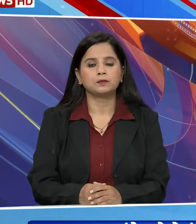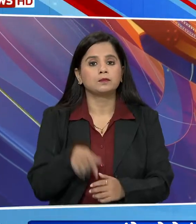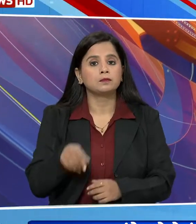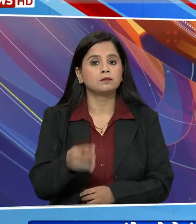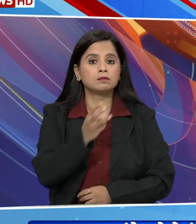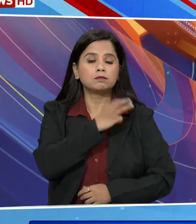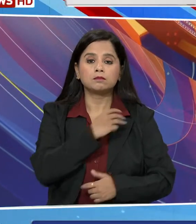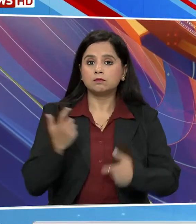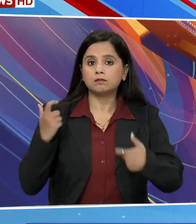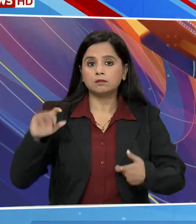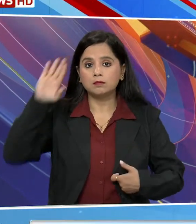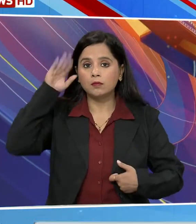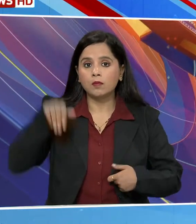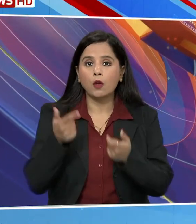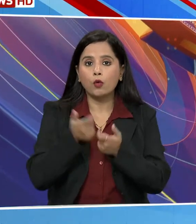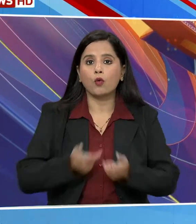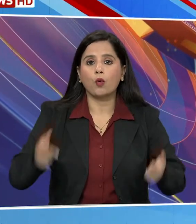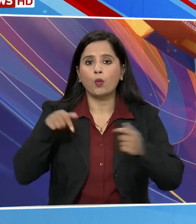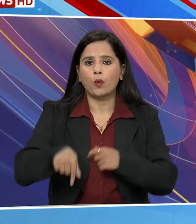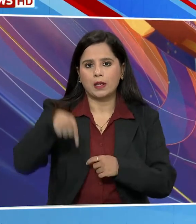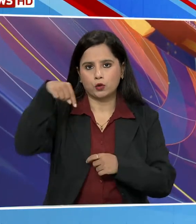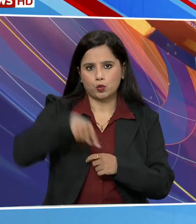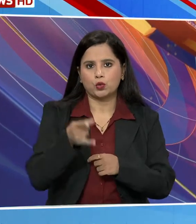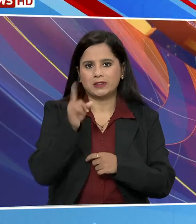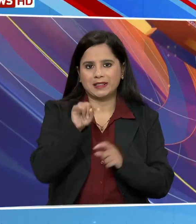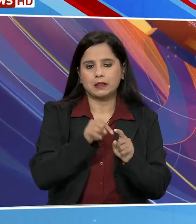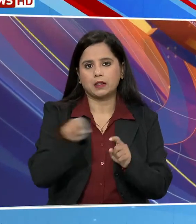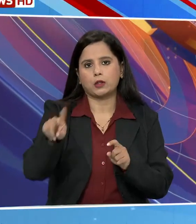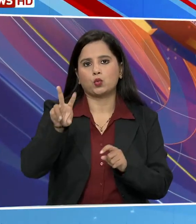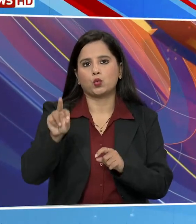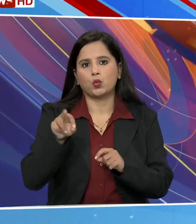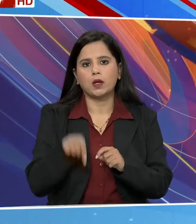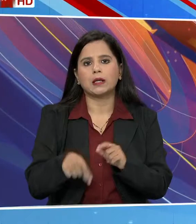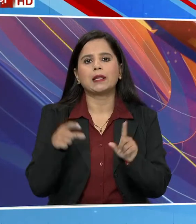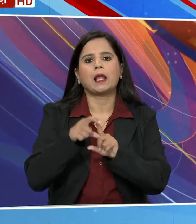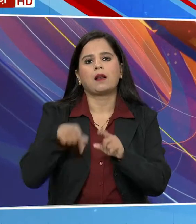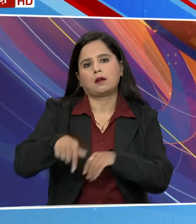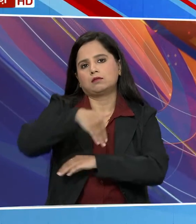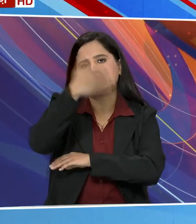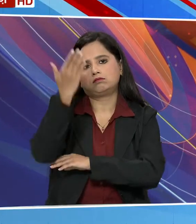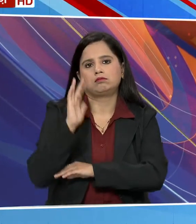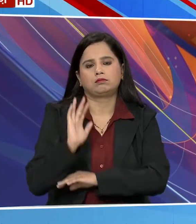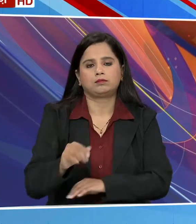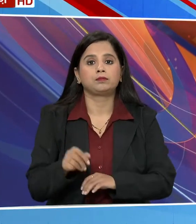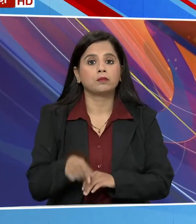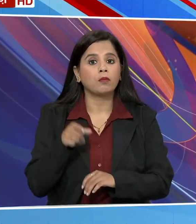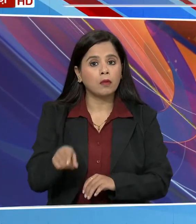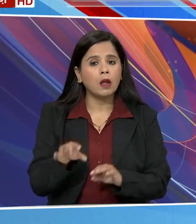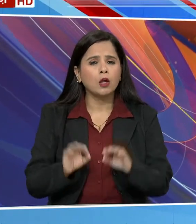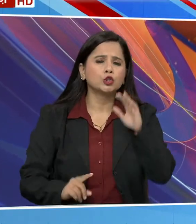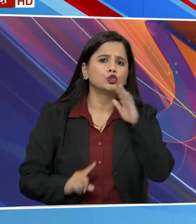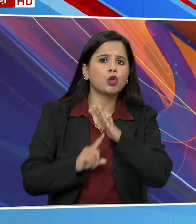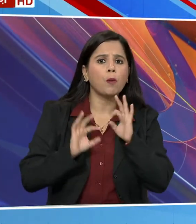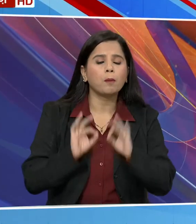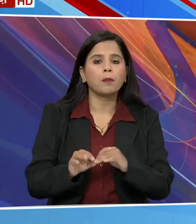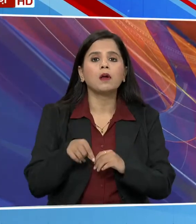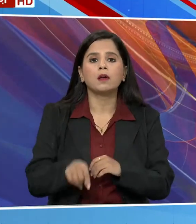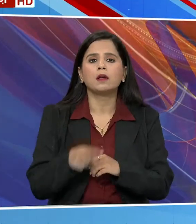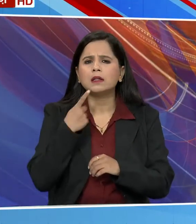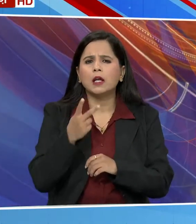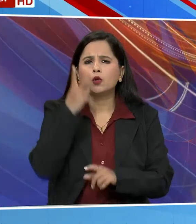सेना कमांडरों का समेलन इस महीने की आज से 20 तारीक तक नई दिल्ली में आयोजित किया जाएगा इस शीश स्तर में द्वमाशिक